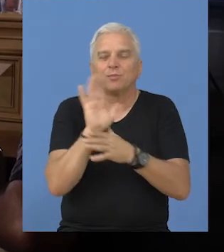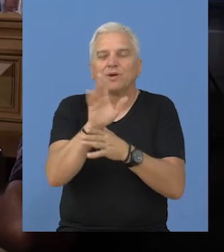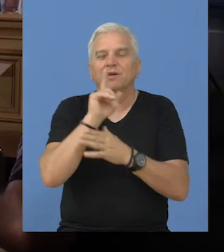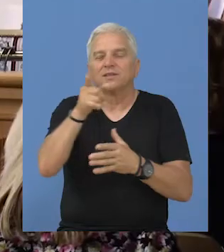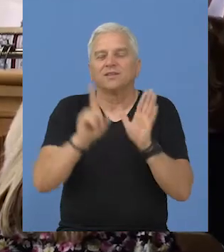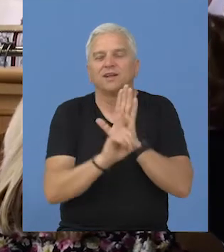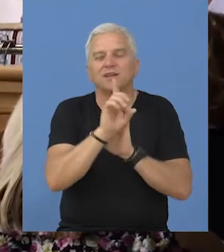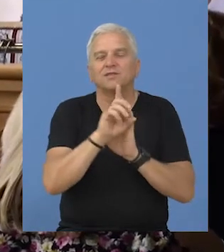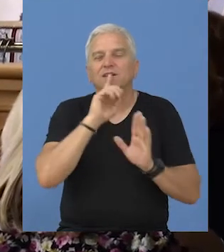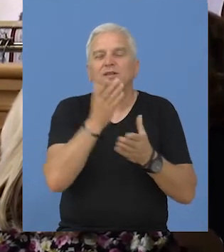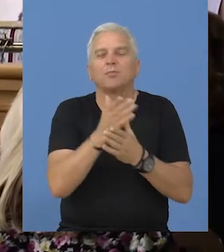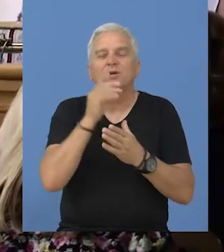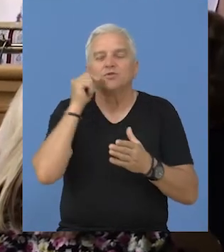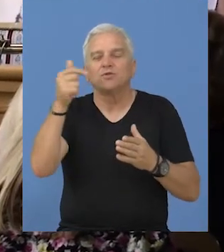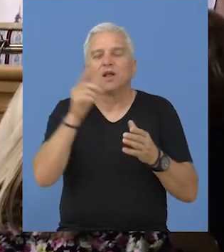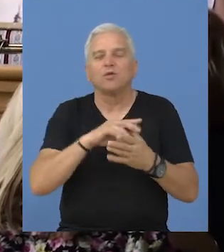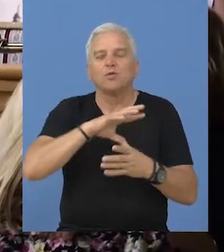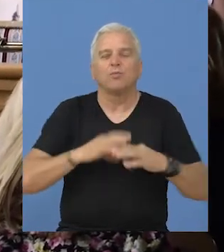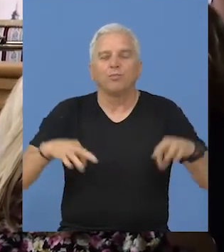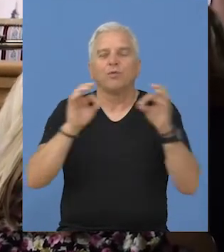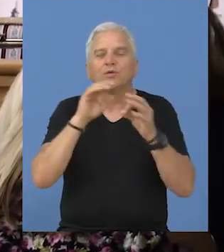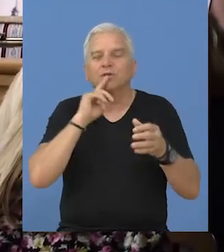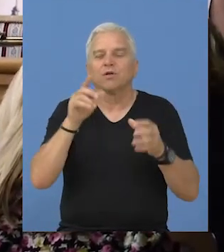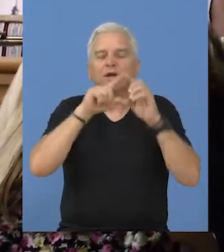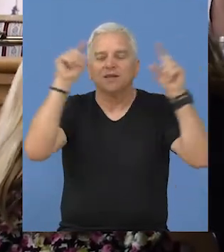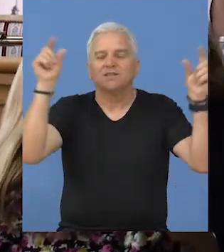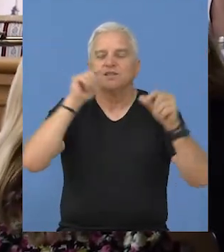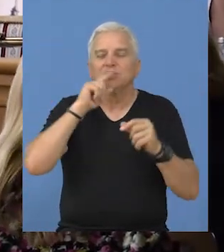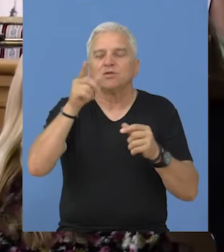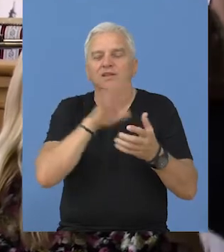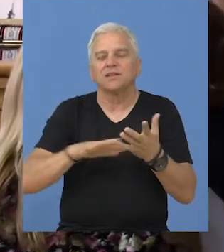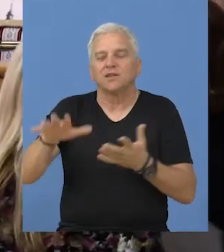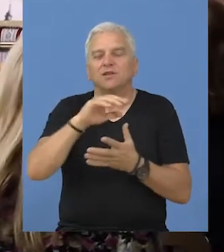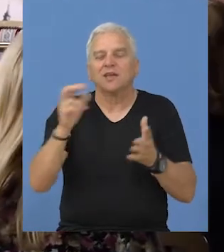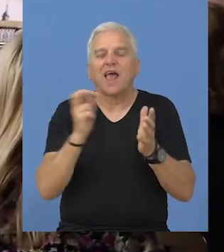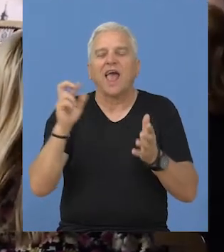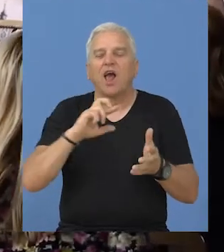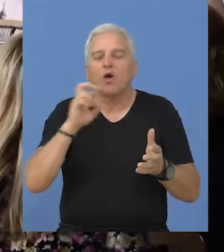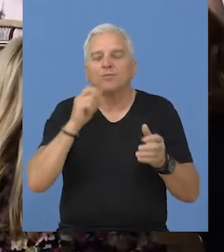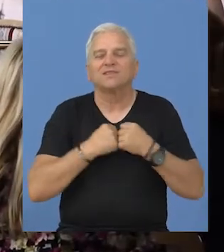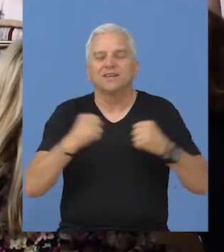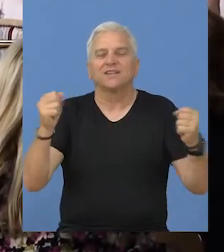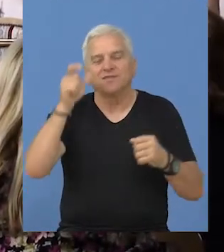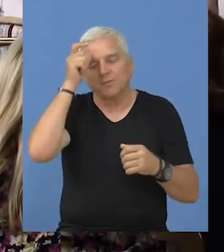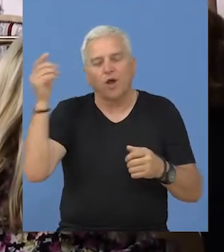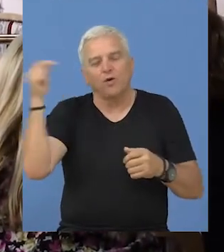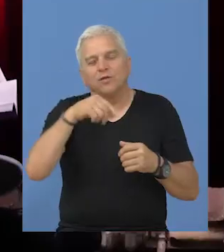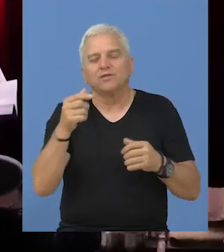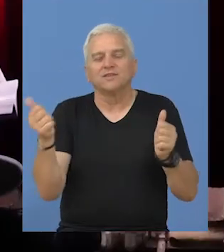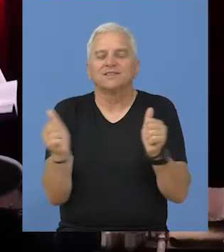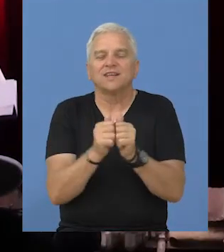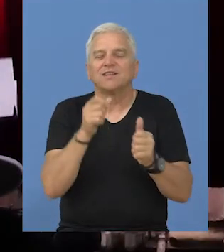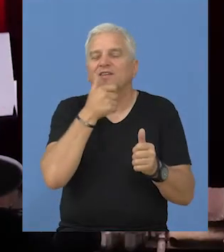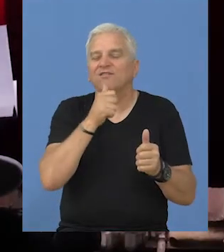predstavljeni su rezultati međunarodnog projekta koji je Institut za teritorijalni i ekonomski razvoj iz Beograda